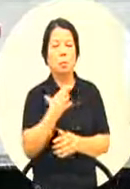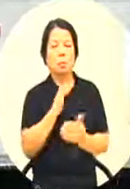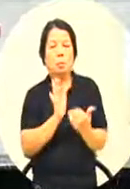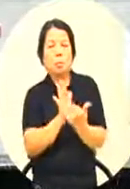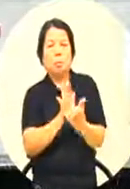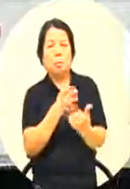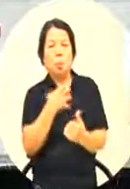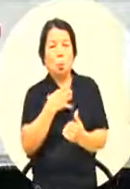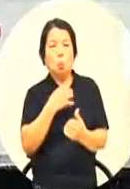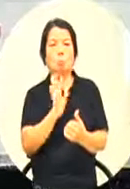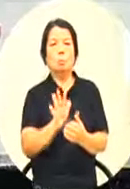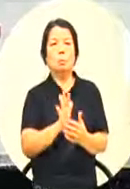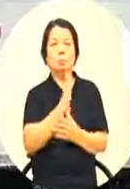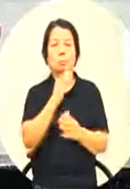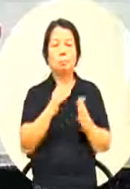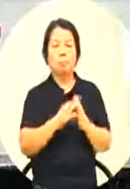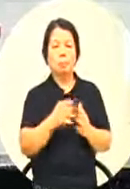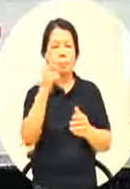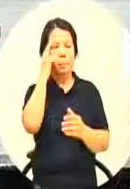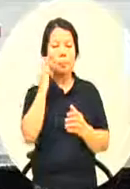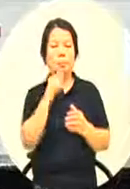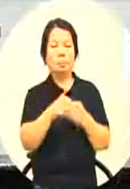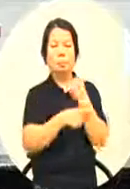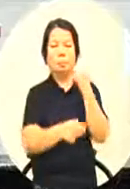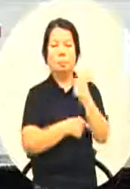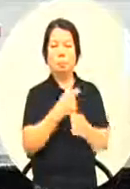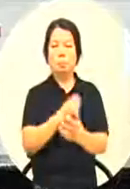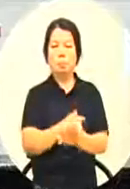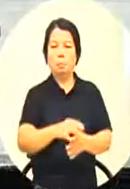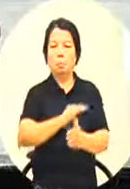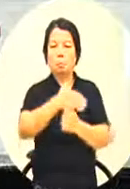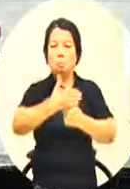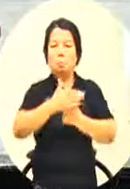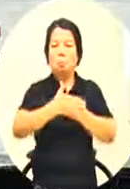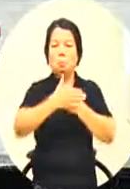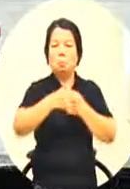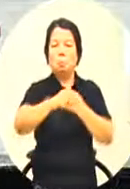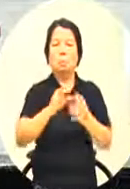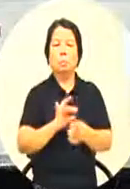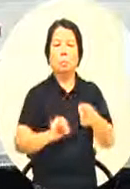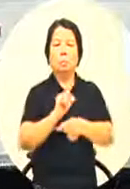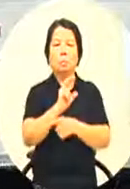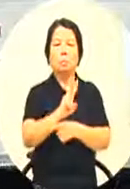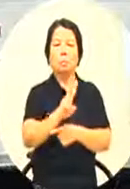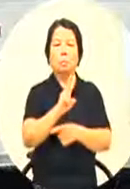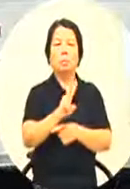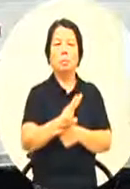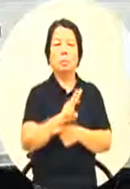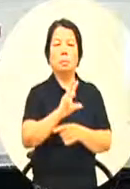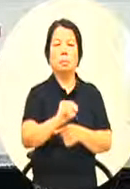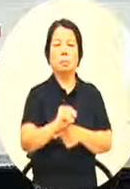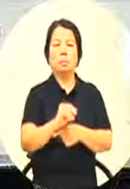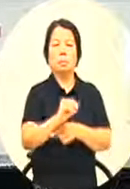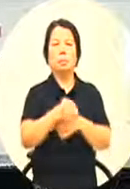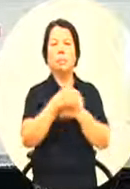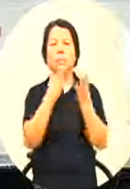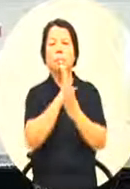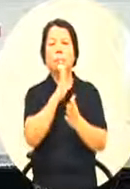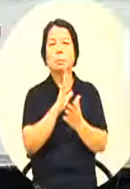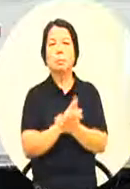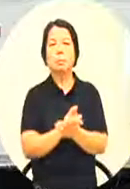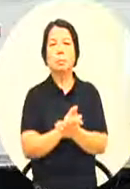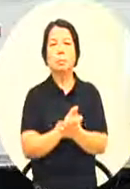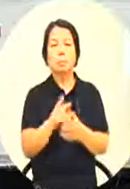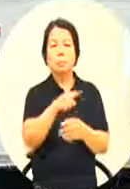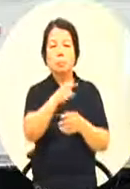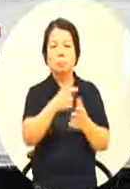的保障也是政府应有的作为而且是百分之两百要承担的作为那我刚刚在咨询的时候大家